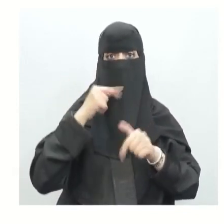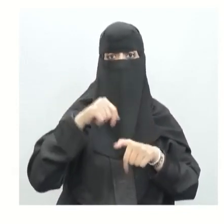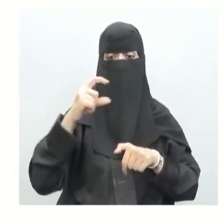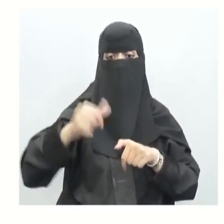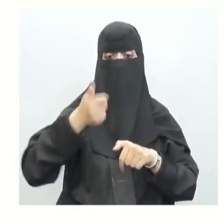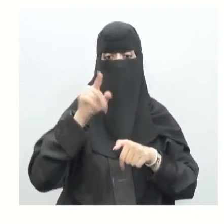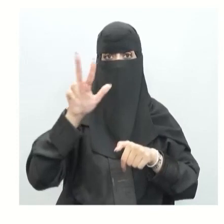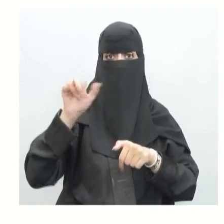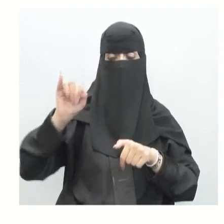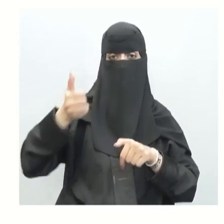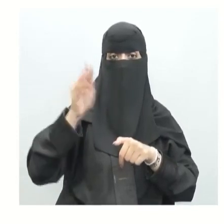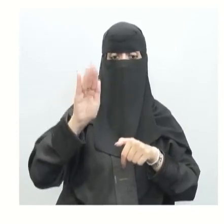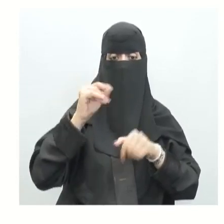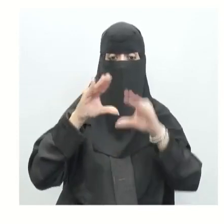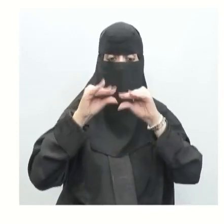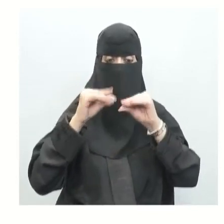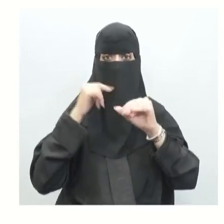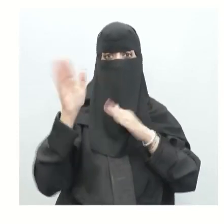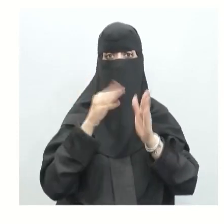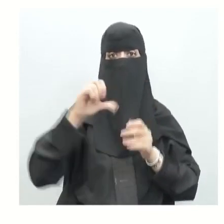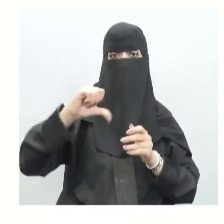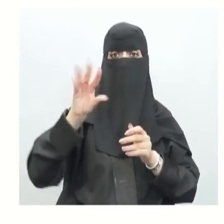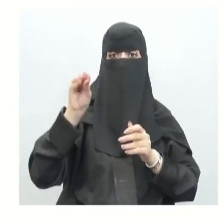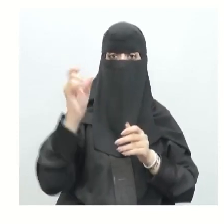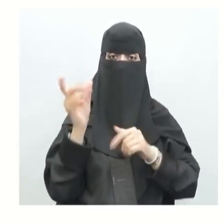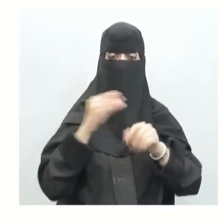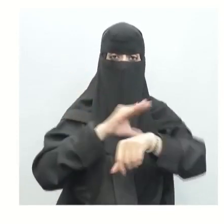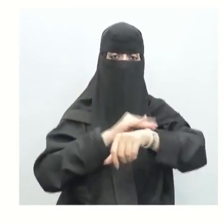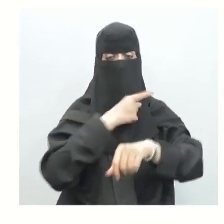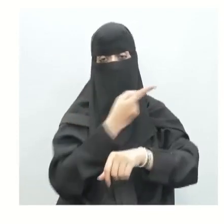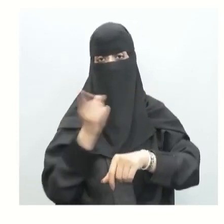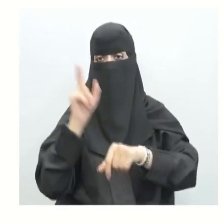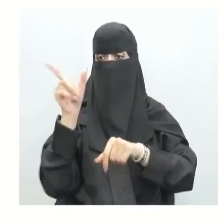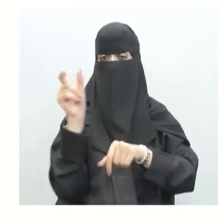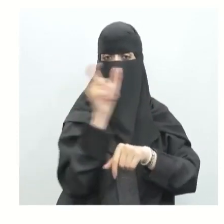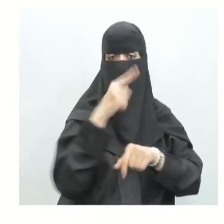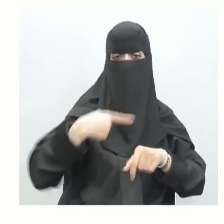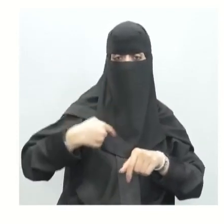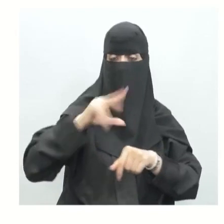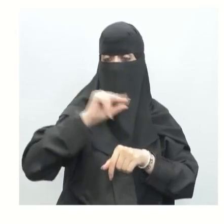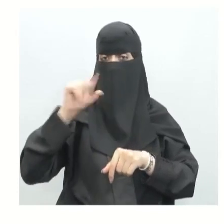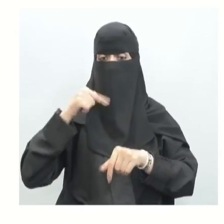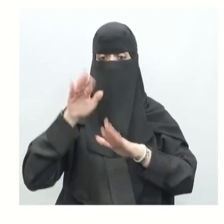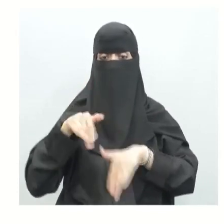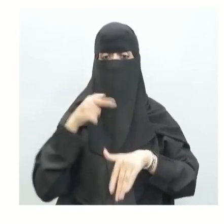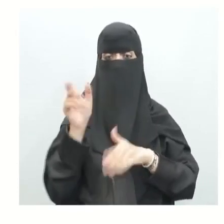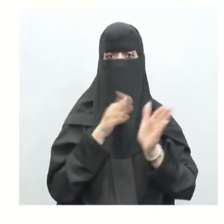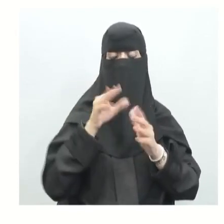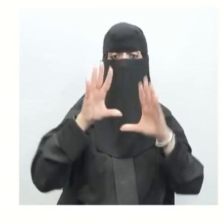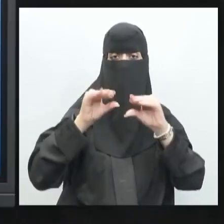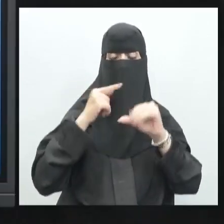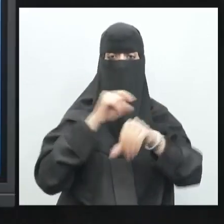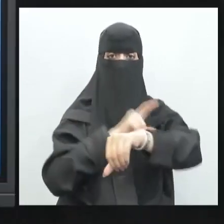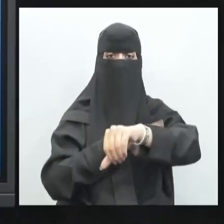تركق العظام وهن العظام كل هذه المسميات لمرض واحد ولعلنا في درسنا الثاني قد اتفقنا